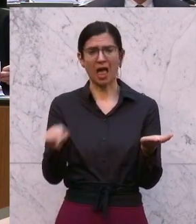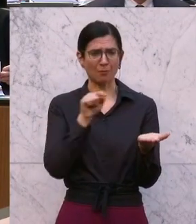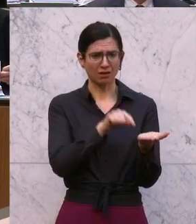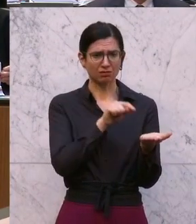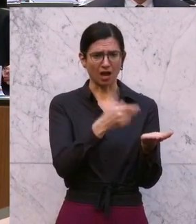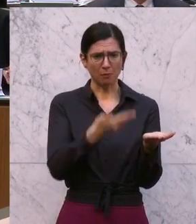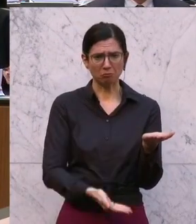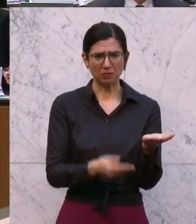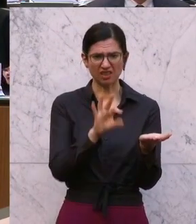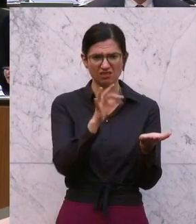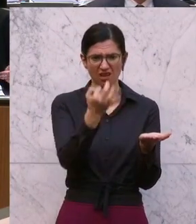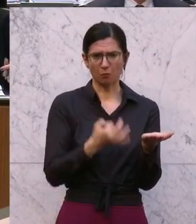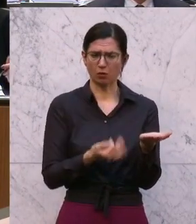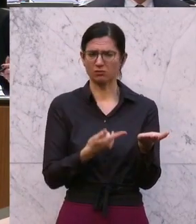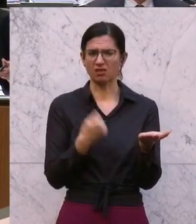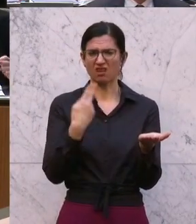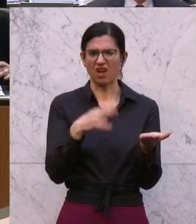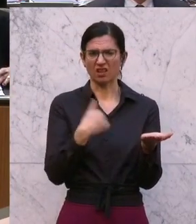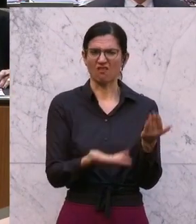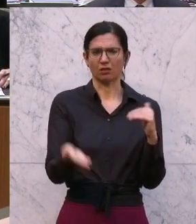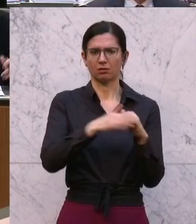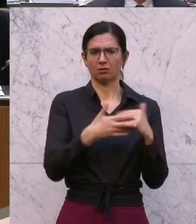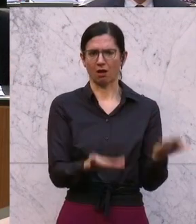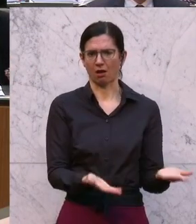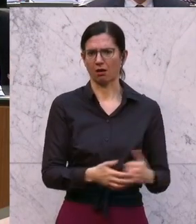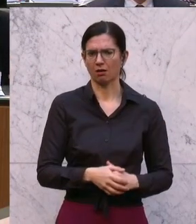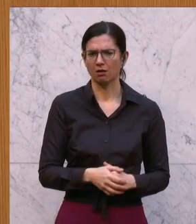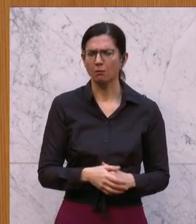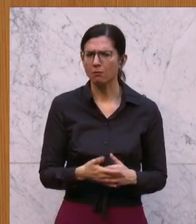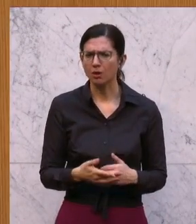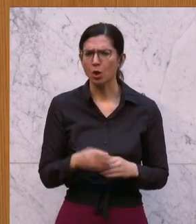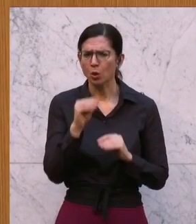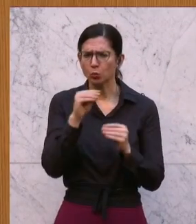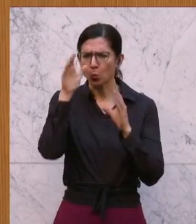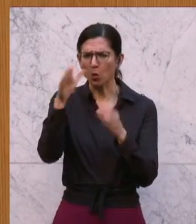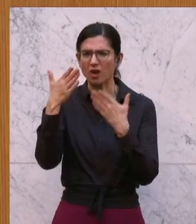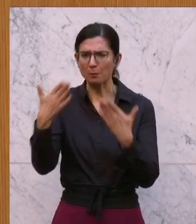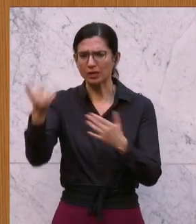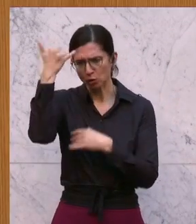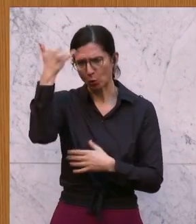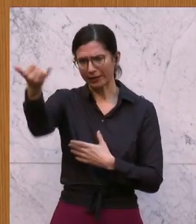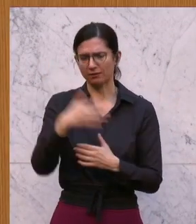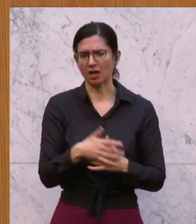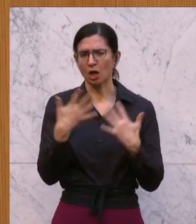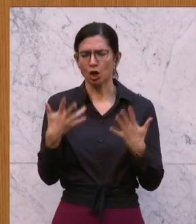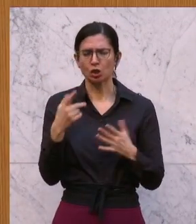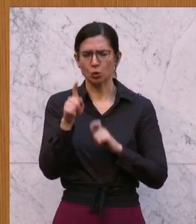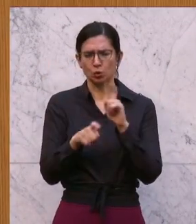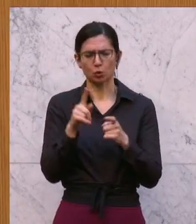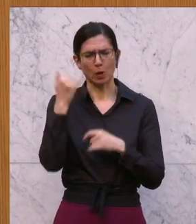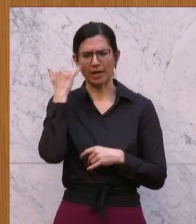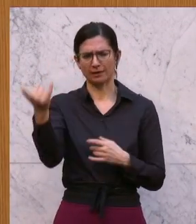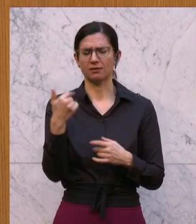die zur Miete wohnen, die will man nach wie vor mit zehn Prozent besteuern. Nur der ÖVP fällt so eine Steueridee ein,